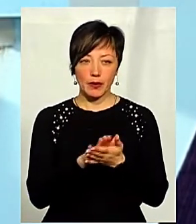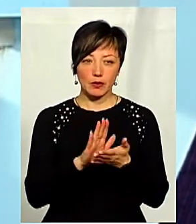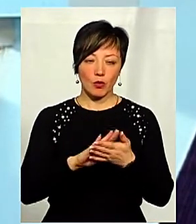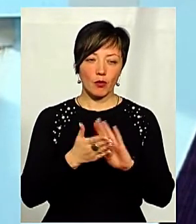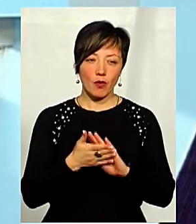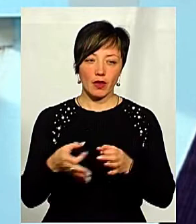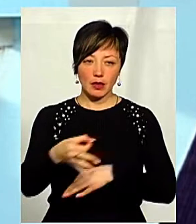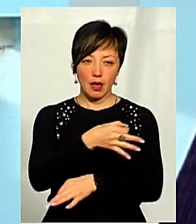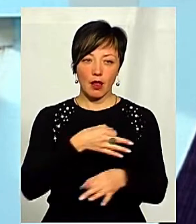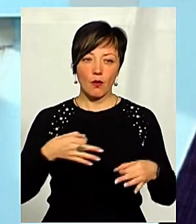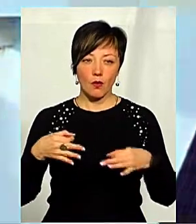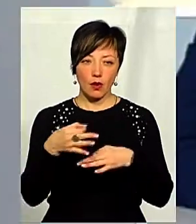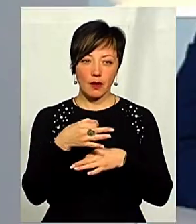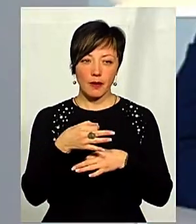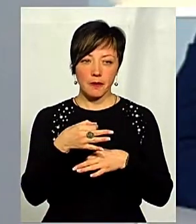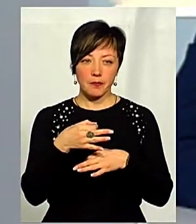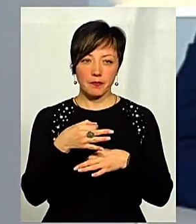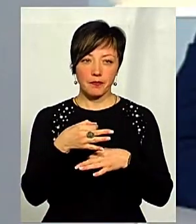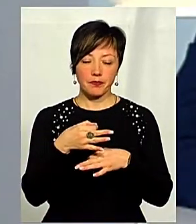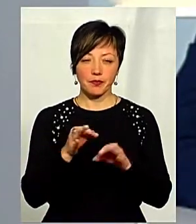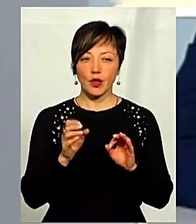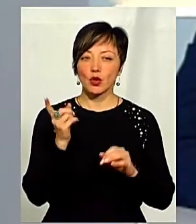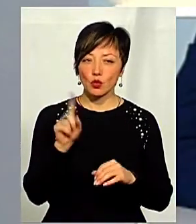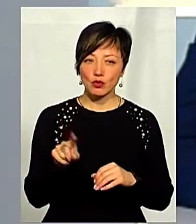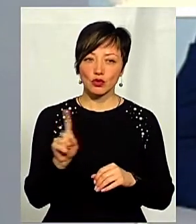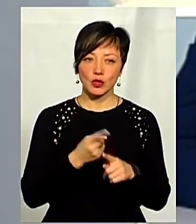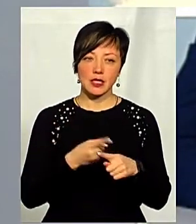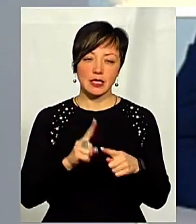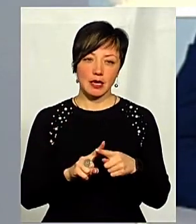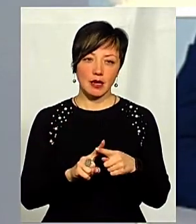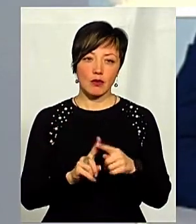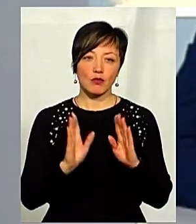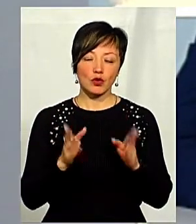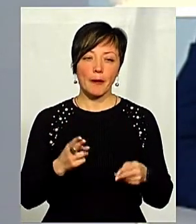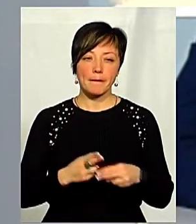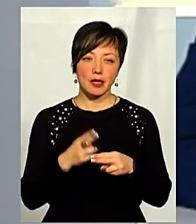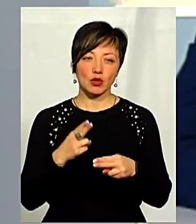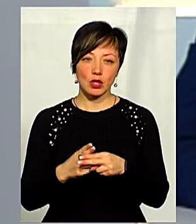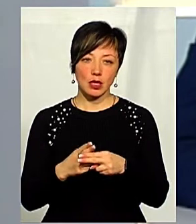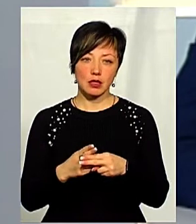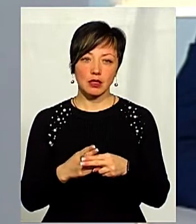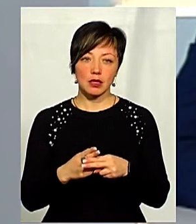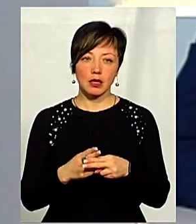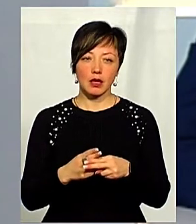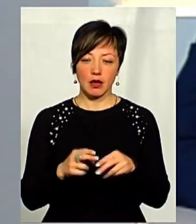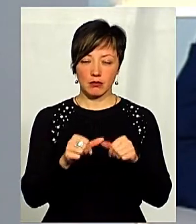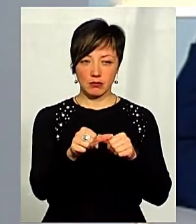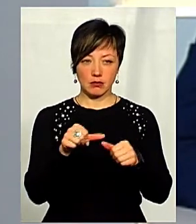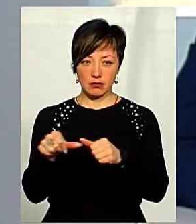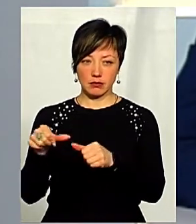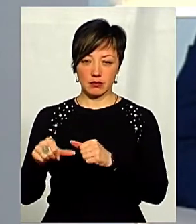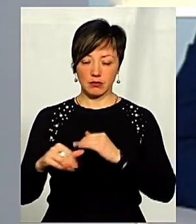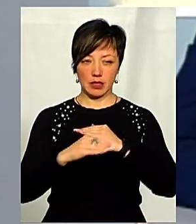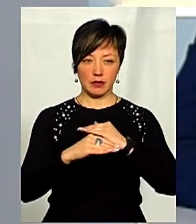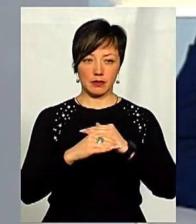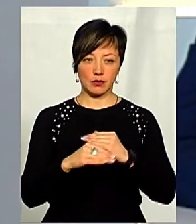діалоги, тому що це тоді буде перешкоджати бути рівновіддаленими кожного з них.